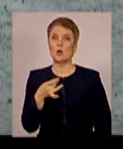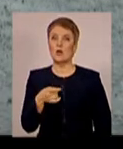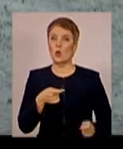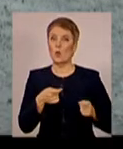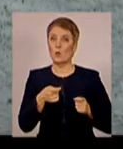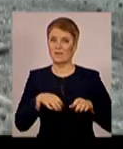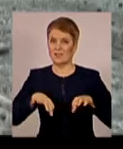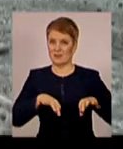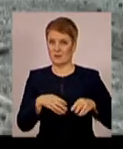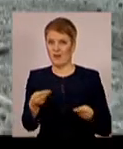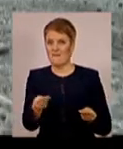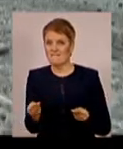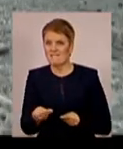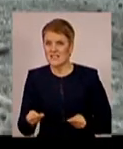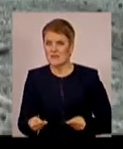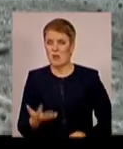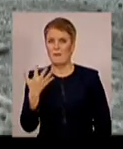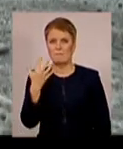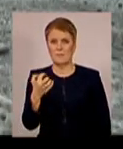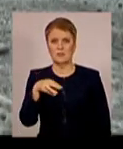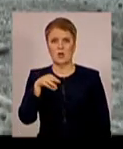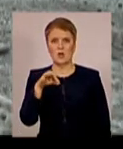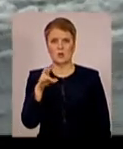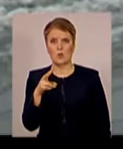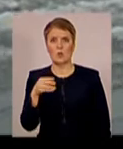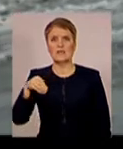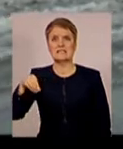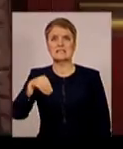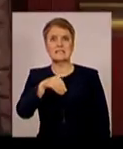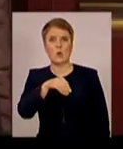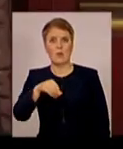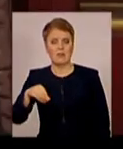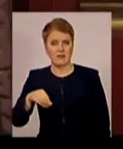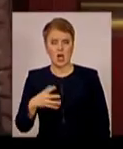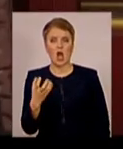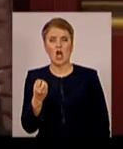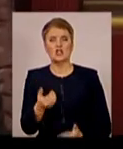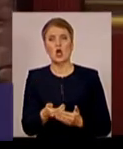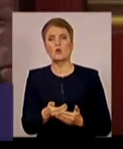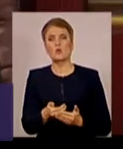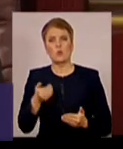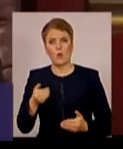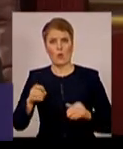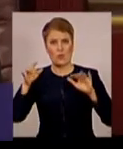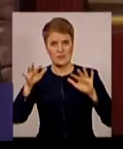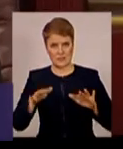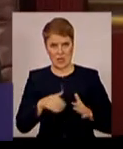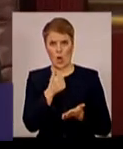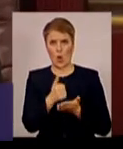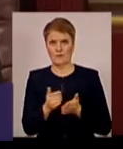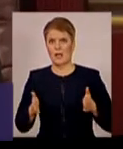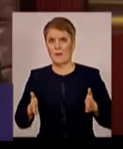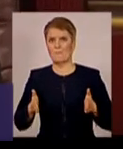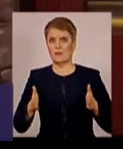Зокрема, висипали на це шляхи приблизно 500 тонн солі. Відразу ще до випадання снігу головні магістралі